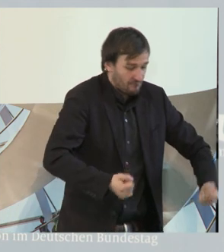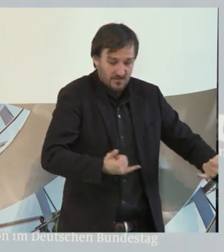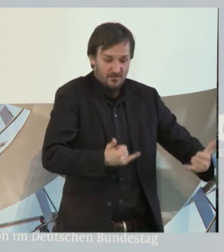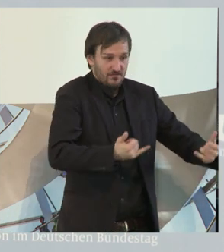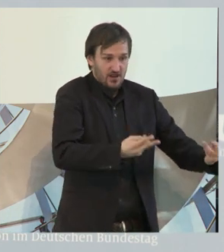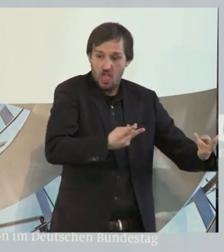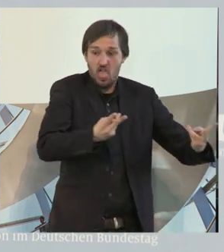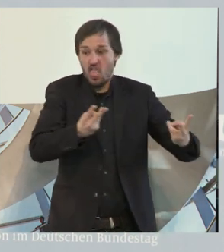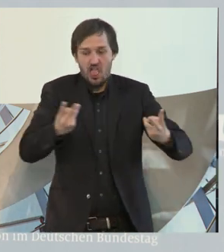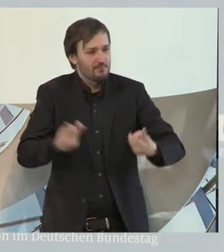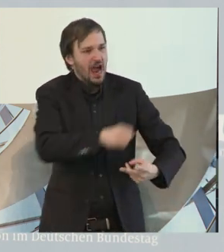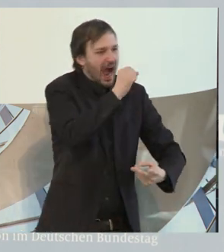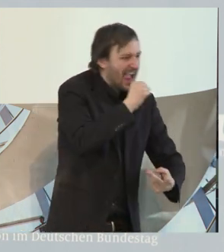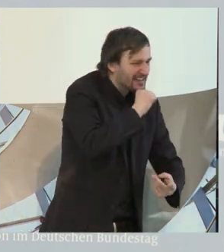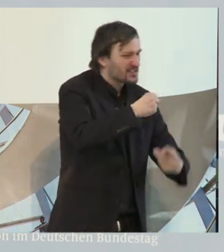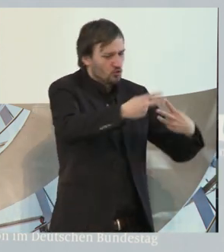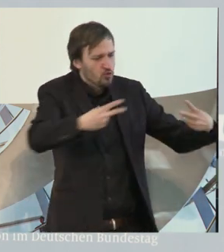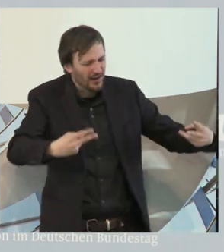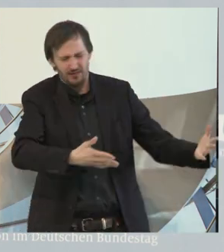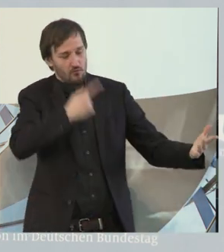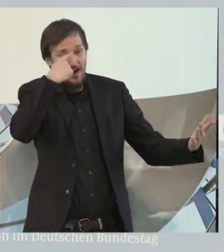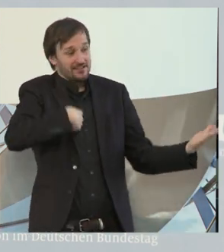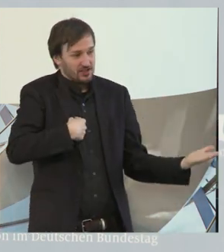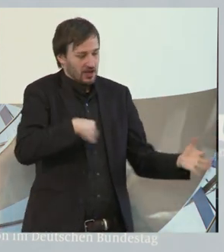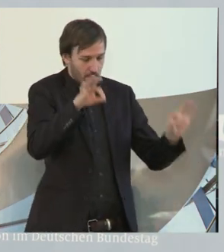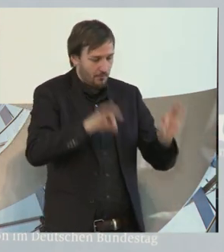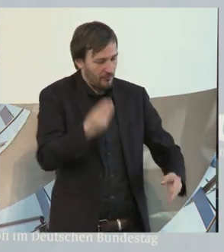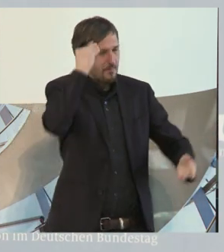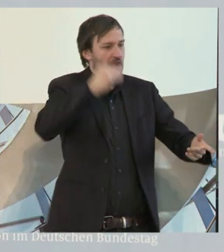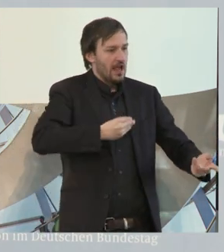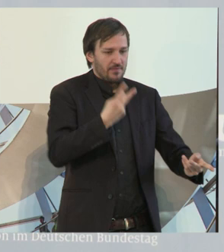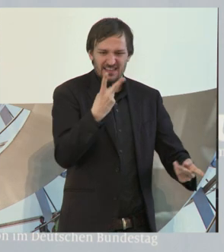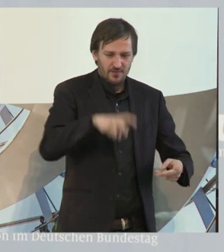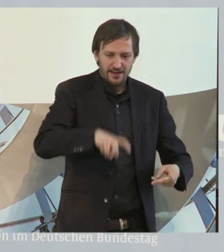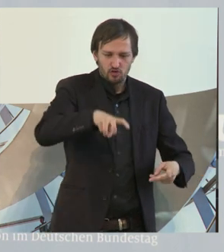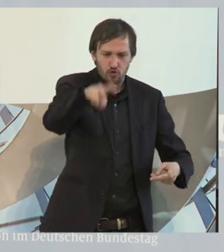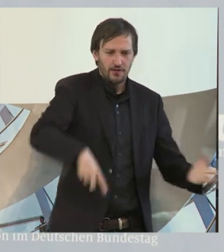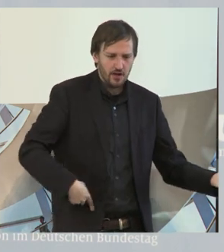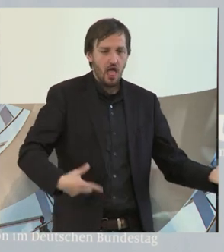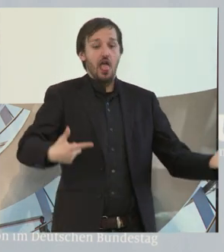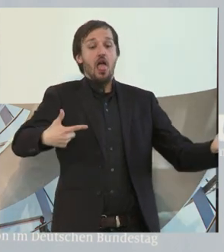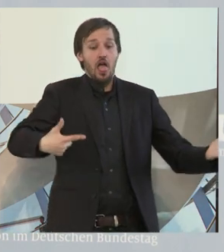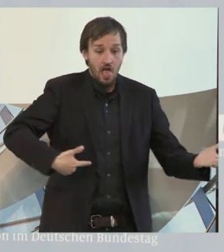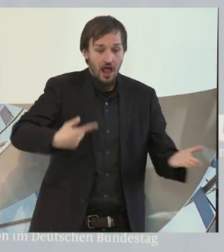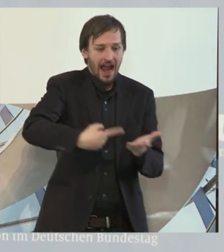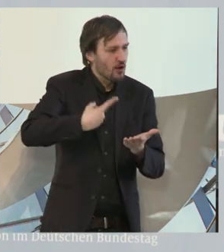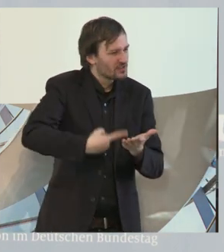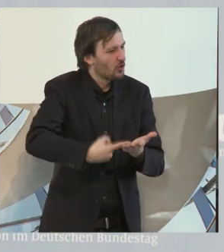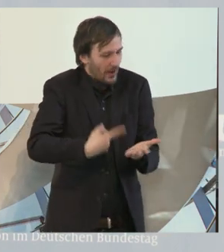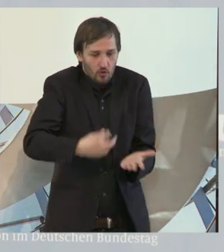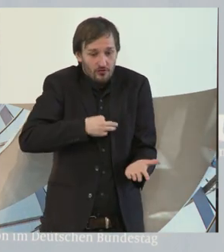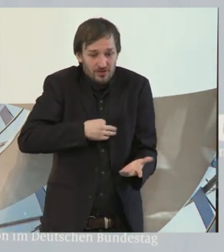Kuchen, aber man stellt dann fest, dass plötzlich zwei oder drei Stufen eine riesige Herausforderung sind.